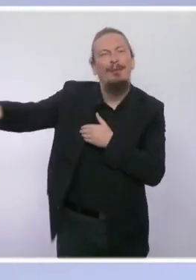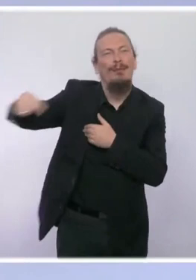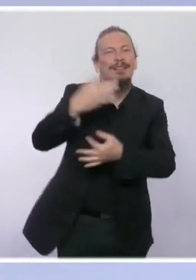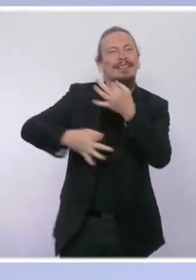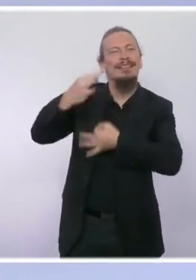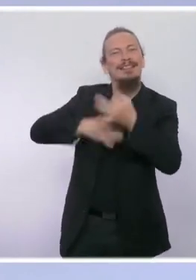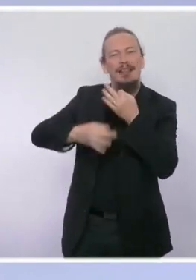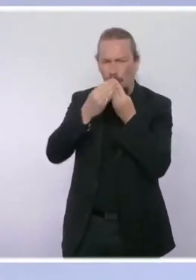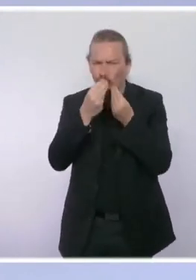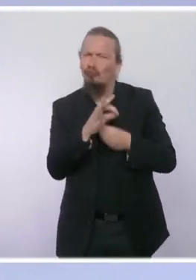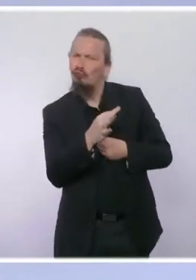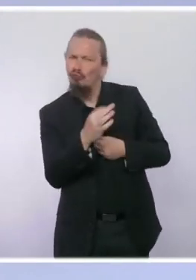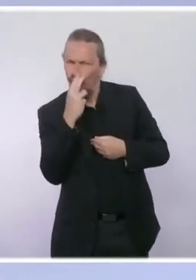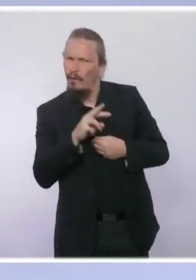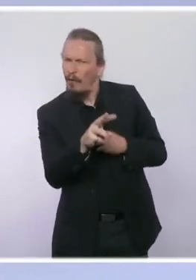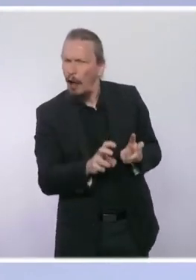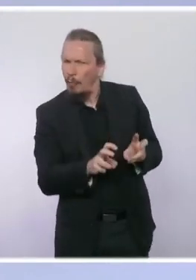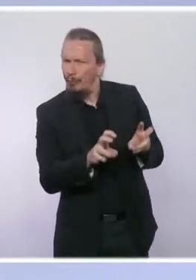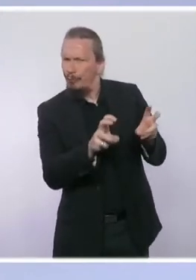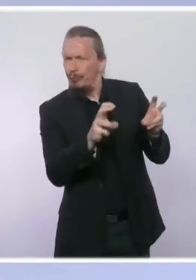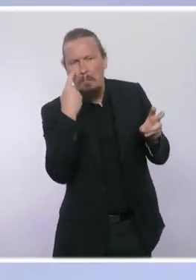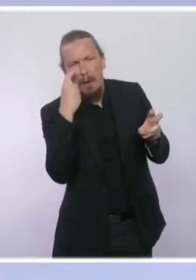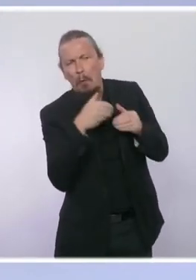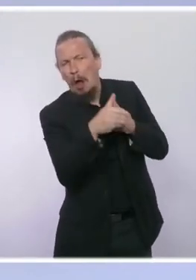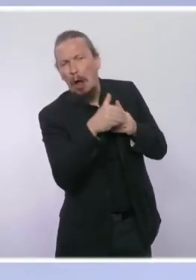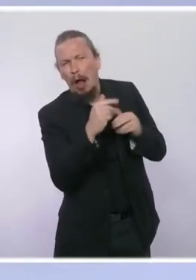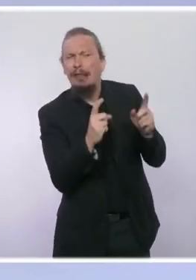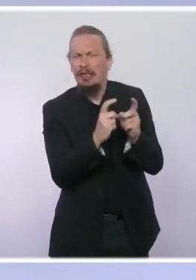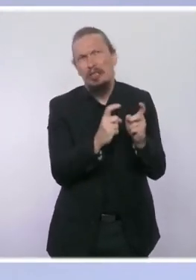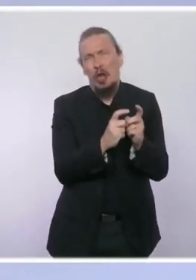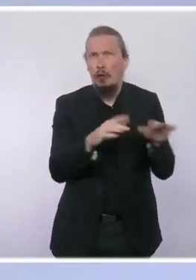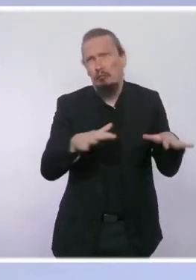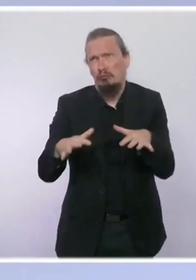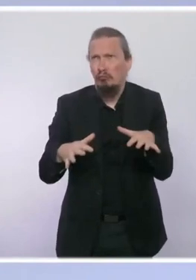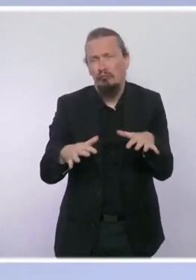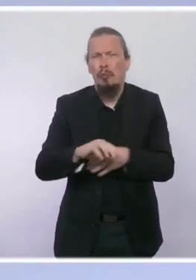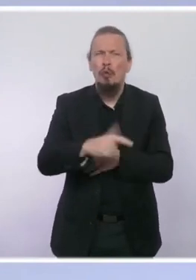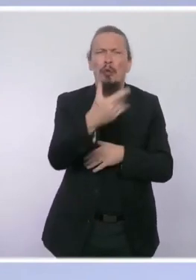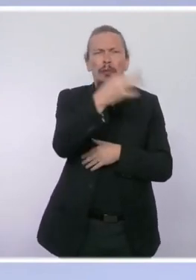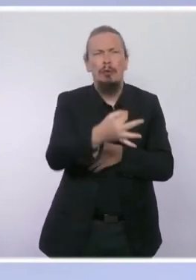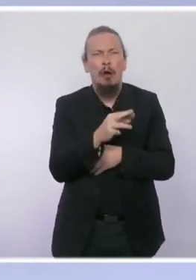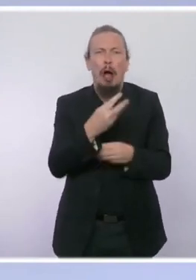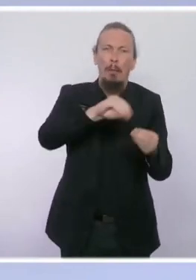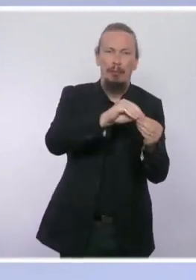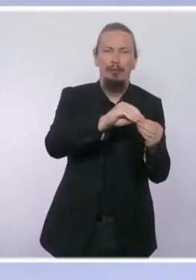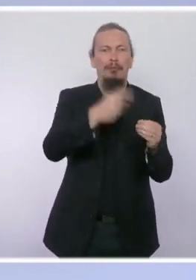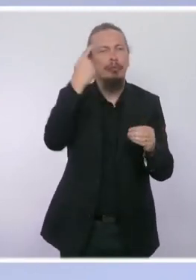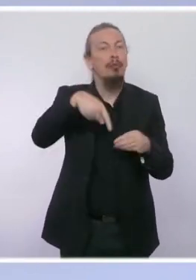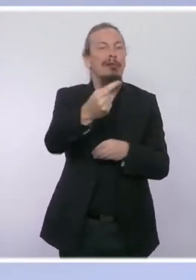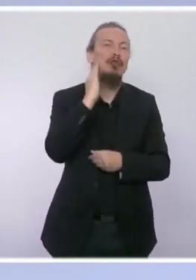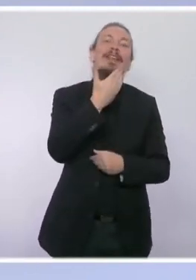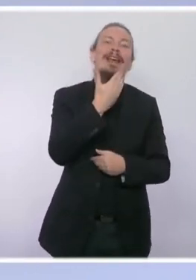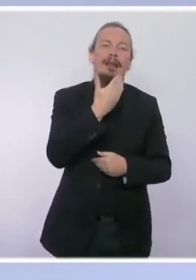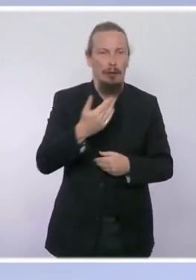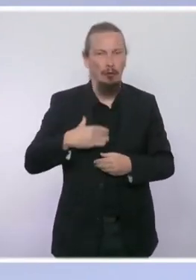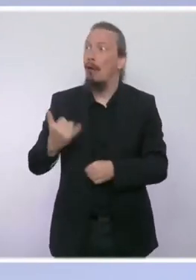estimations estimaient une hausse à prévoir du prix de l'électricité de l'ordre de 12 % au mois de janvier. Nous